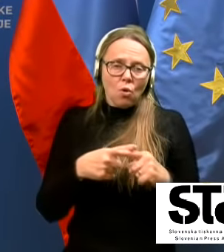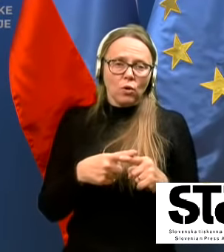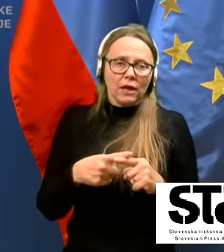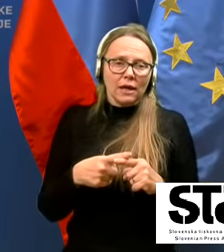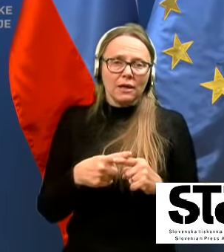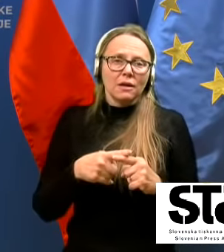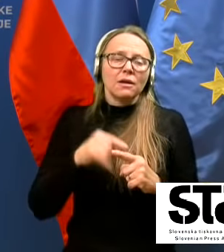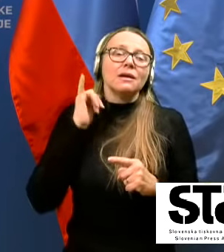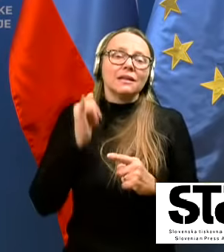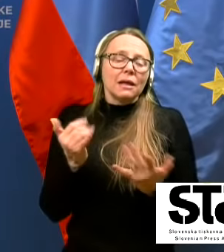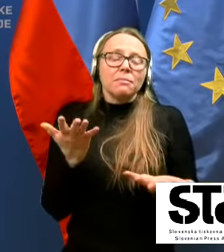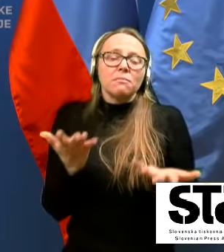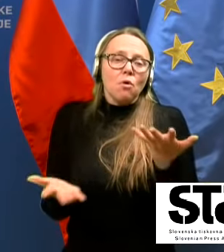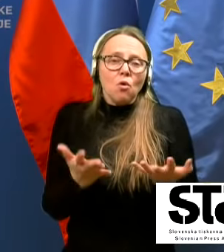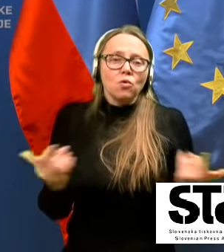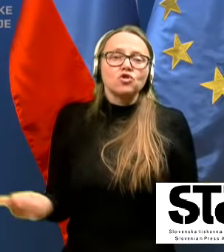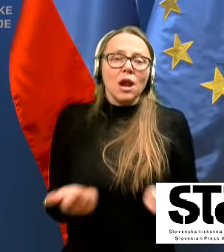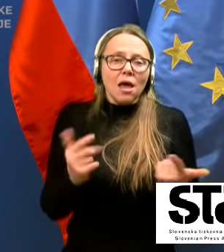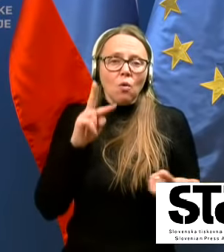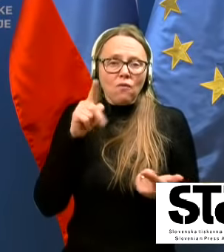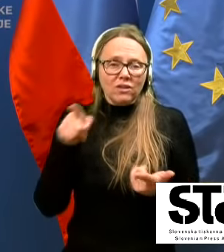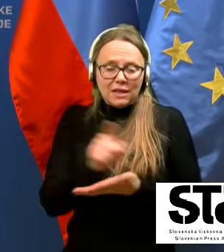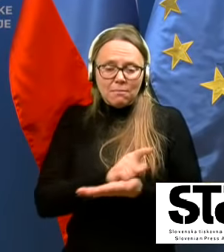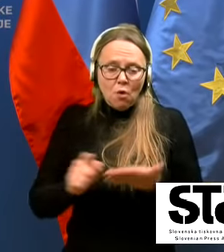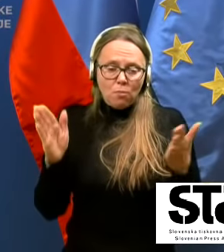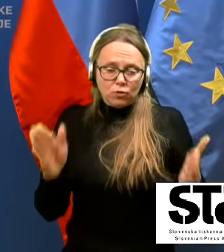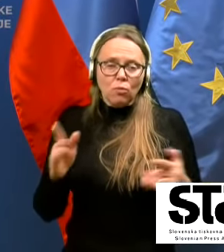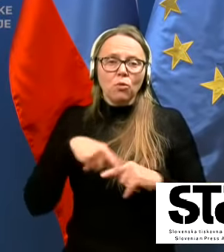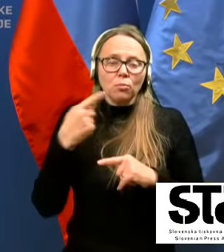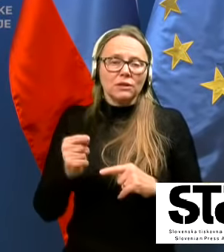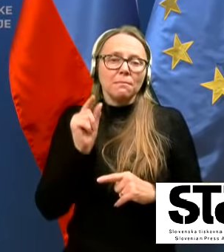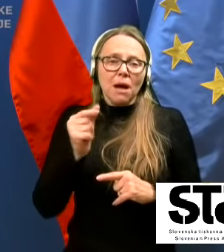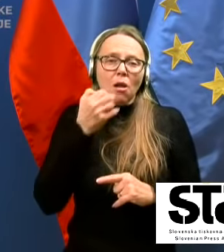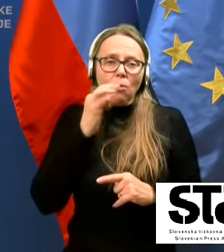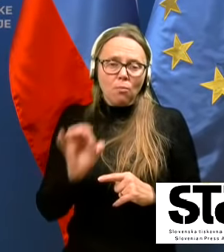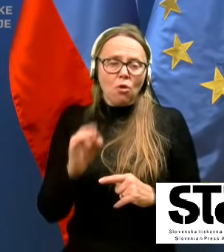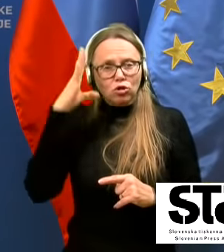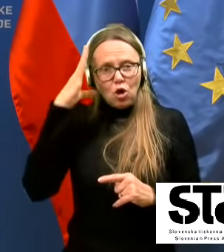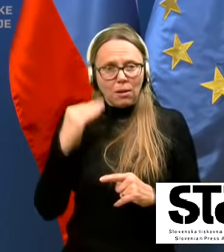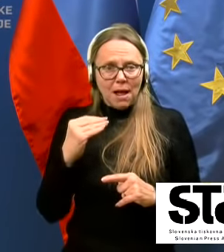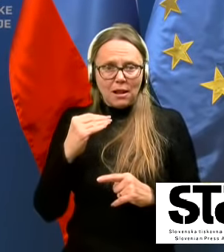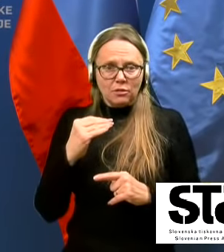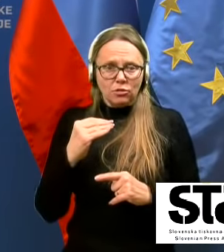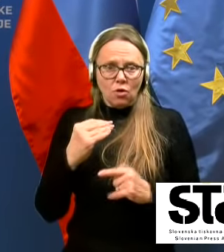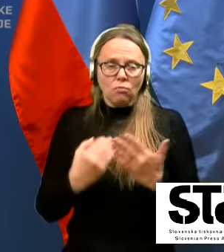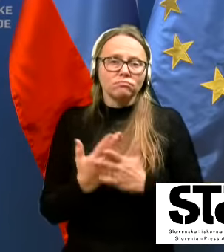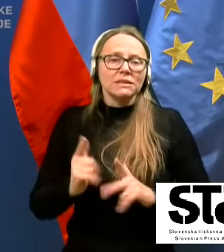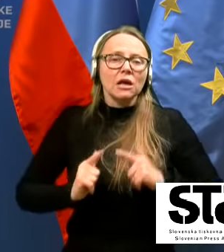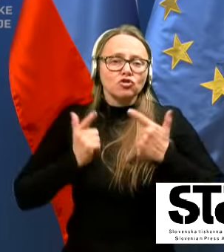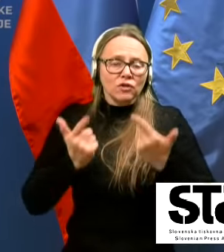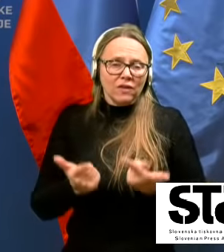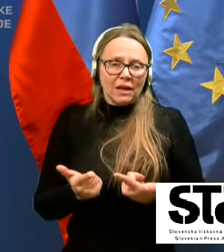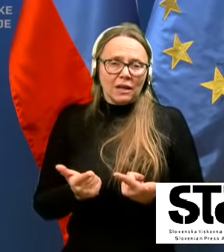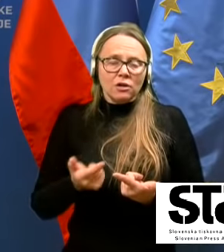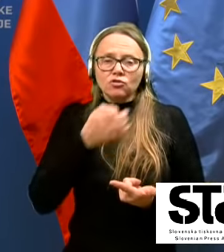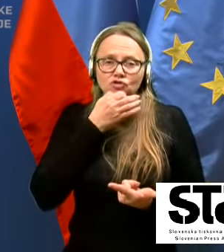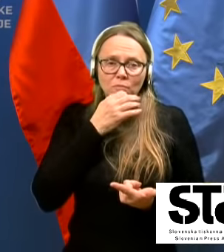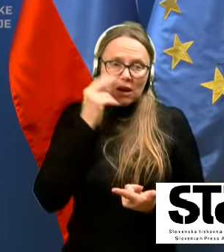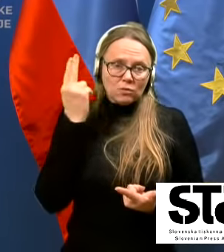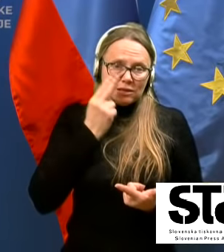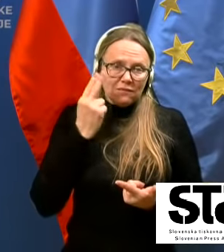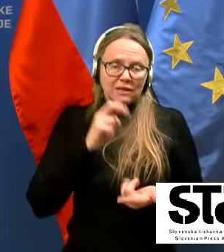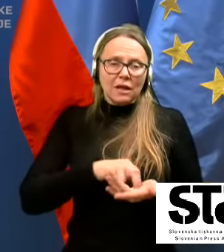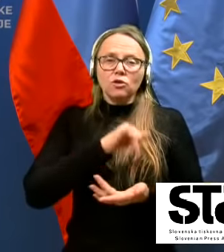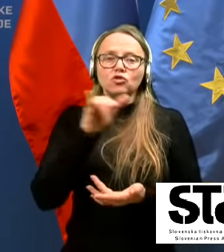le morda lahko v tem obdobju potem nekoliko bolj normalno zaživeli, čeprav, seveda,